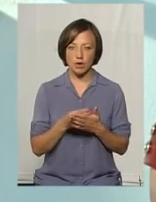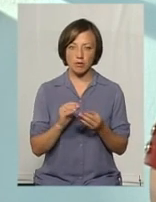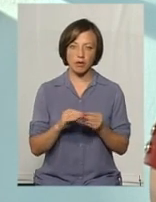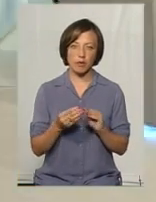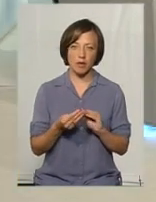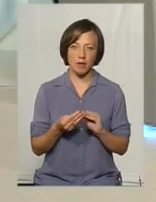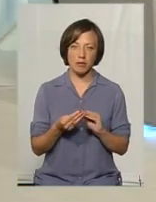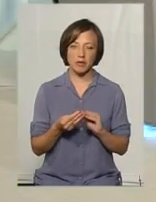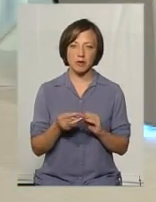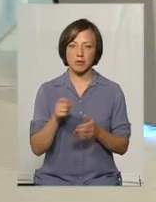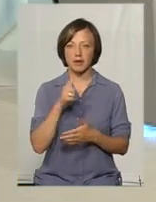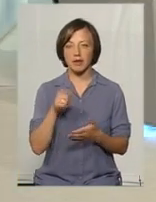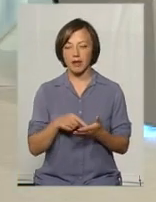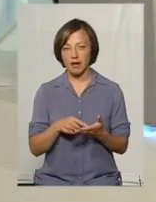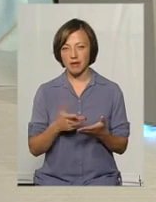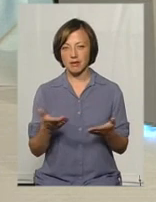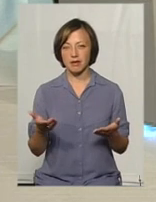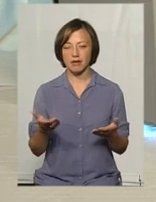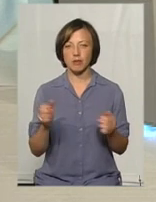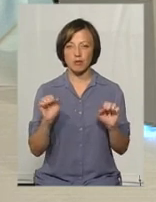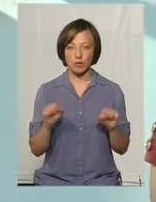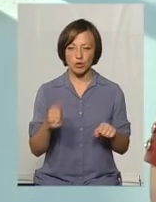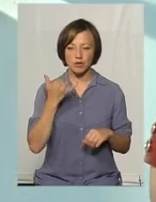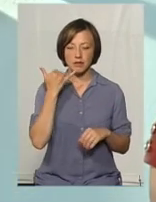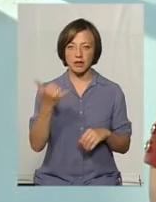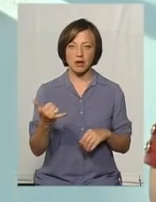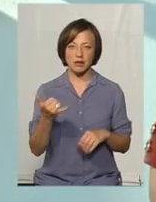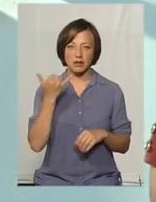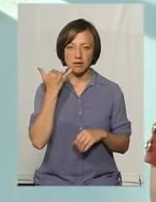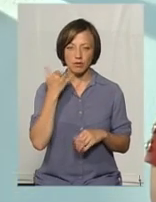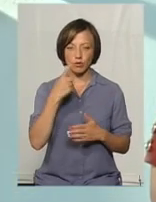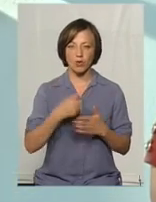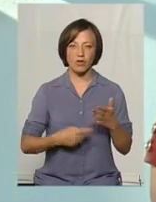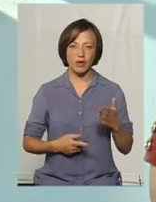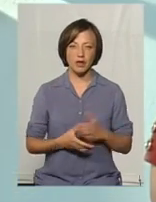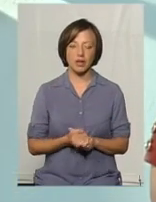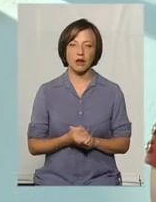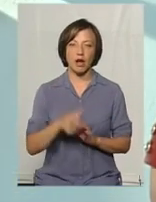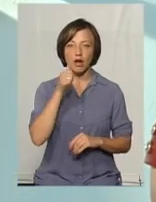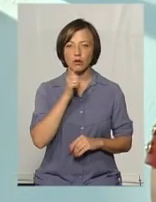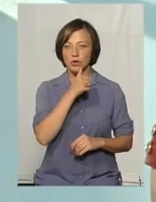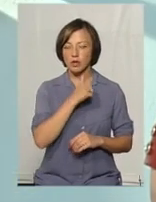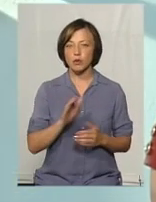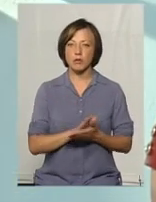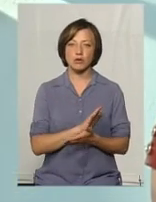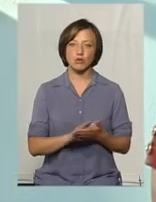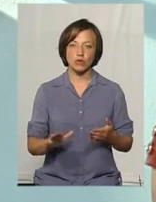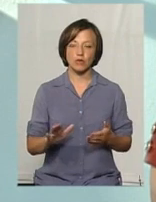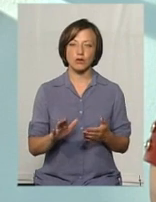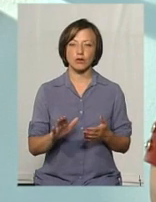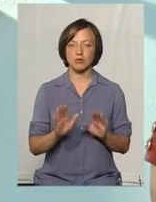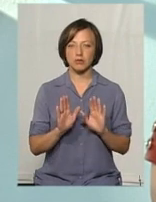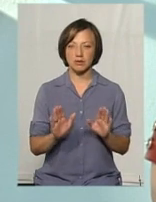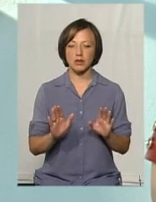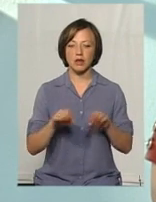питання, проблеми, може також звертатися на телефон довіри анонімно, безкоштовно, конфіденційно.